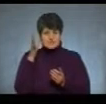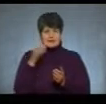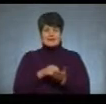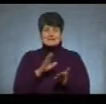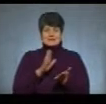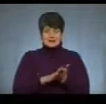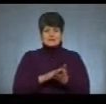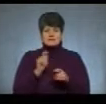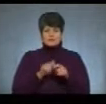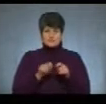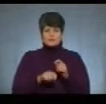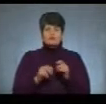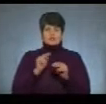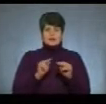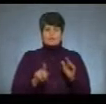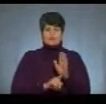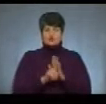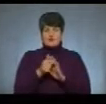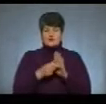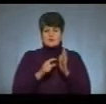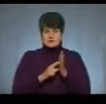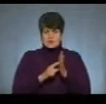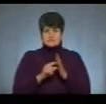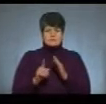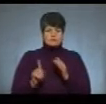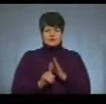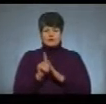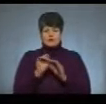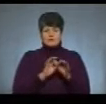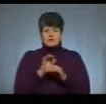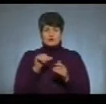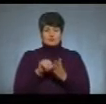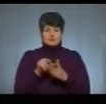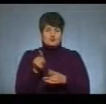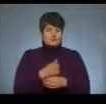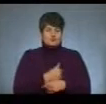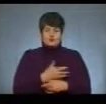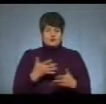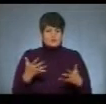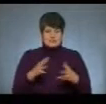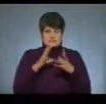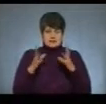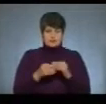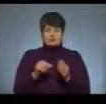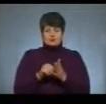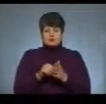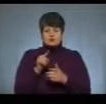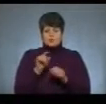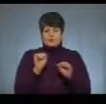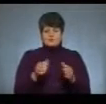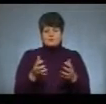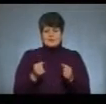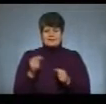сертифікацію вчителів початкових класів – пілотний проєкт і участь у ньому добровільна. Загалом, участь у цьогорічній реєстрації може взяти